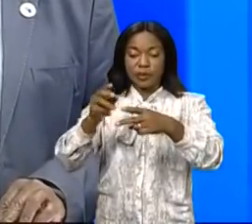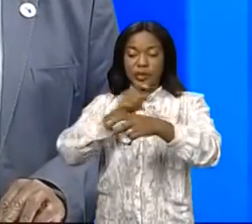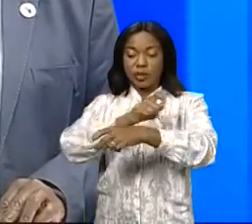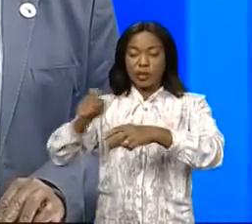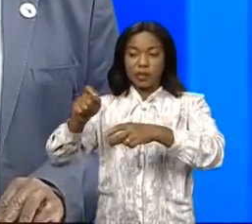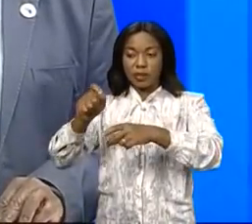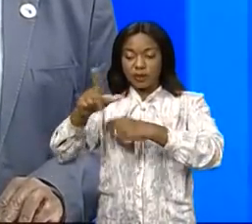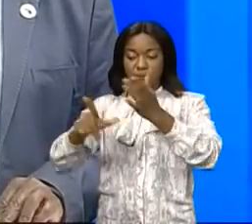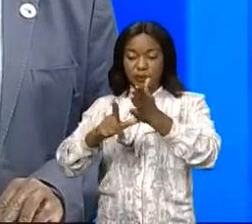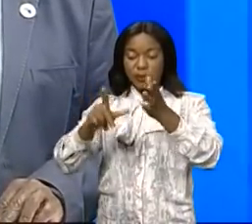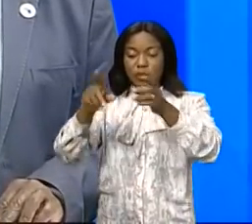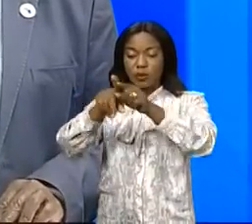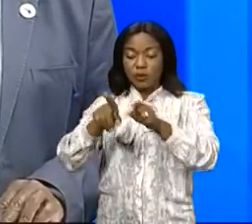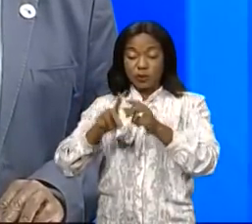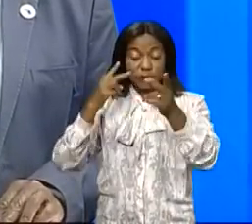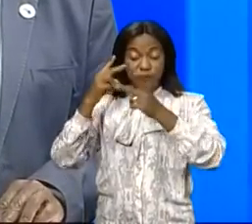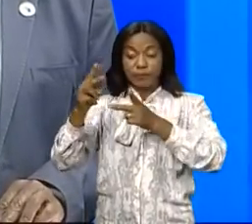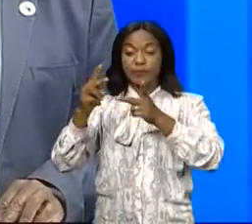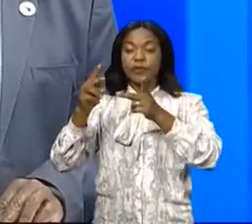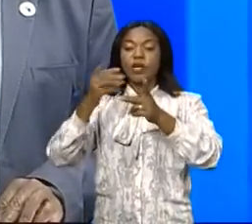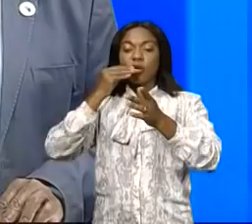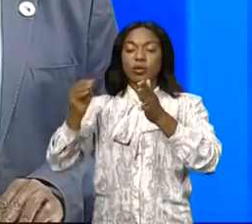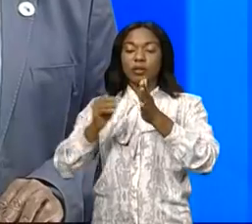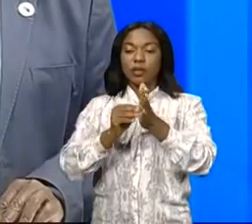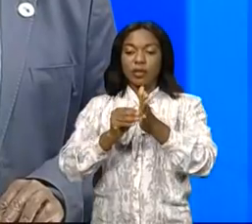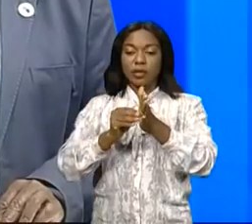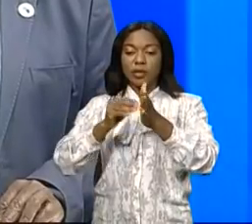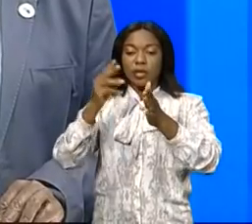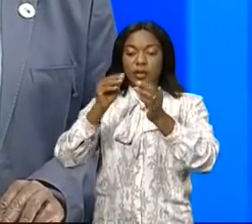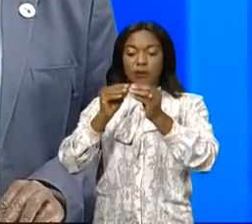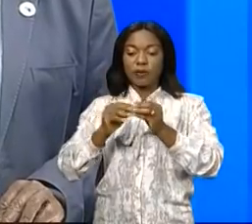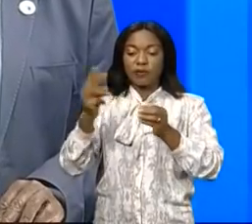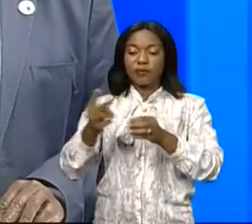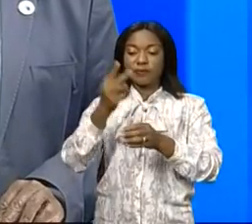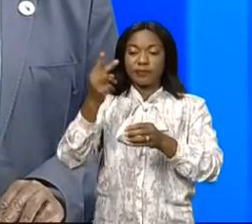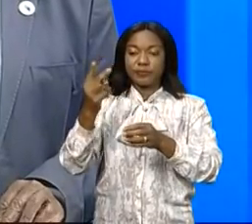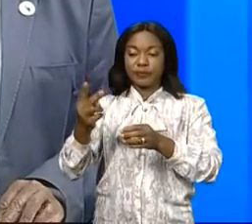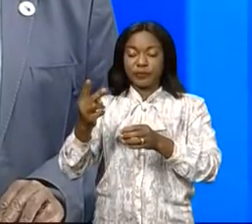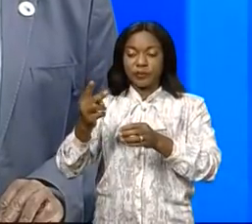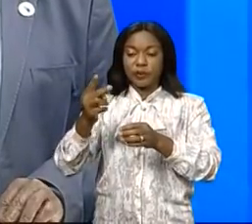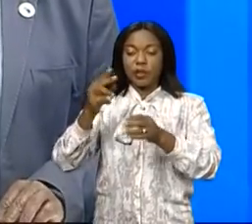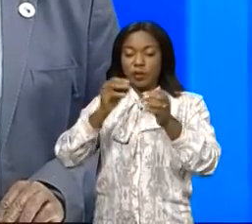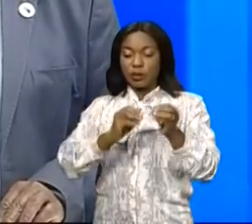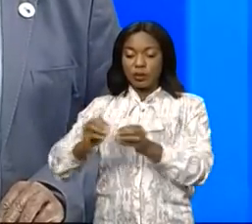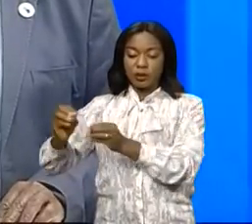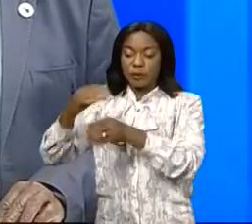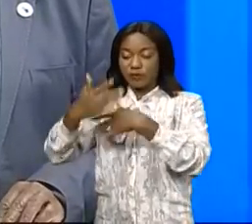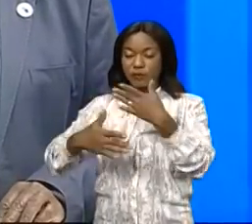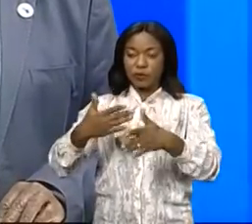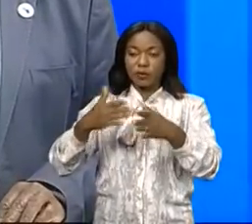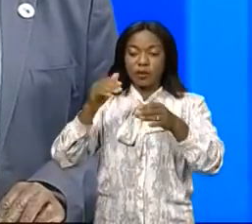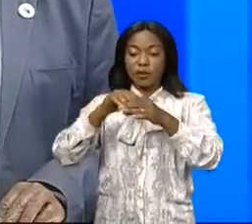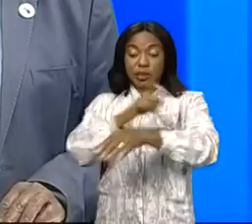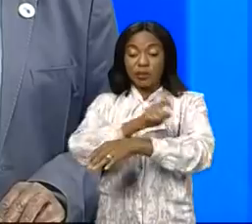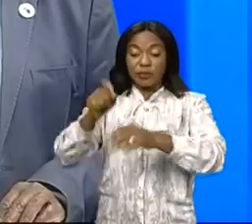l'ordonnance numéro 21, 001 du 5 mars 2021, portant organisation et fonctionnement du